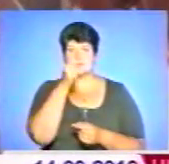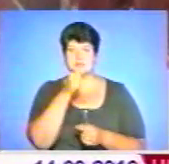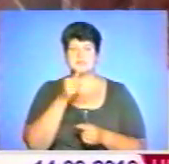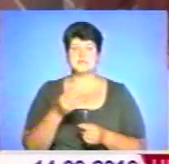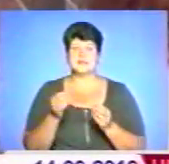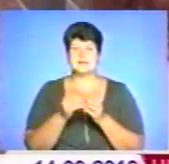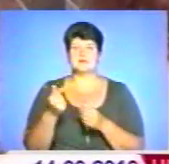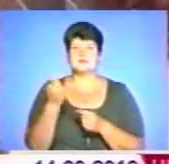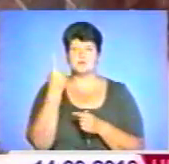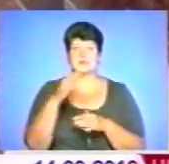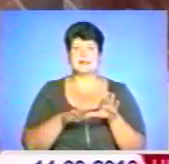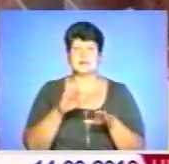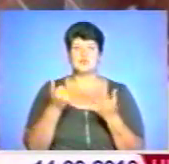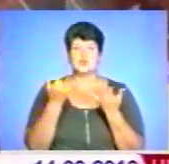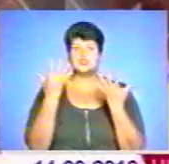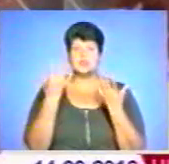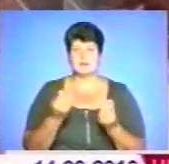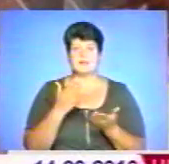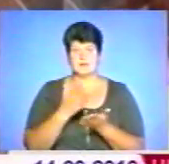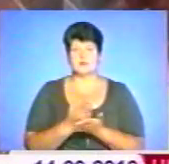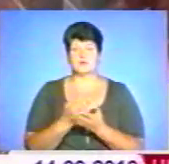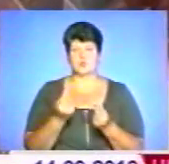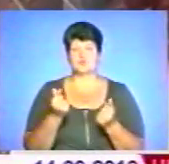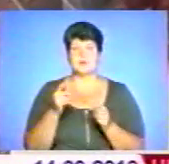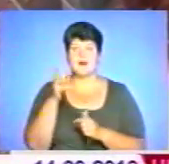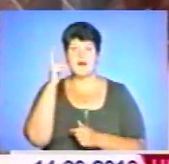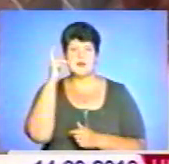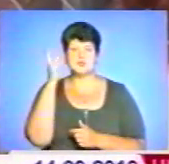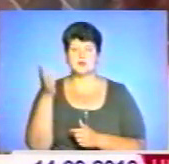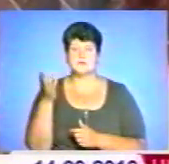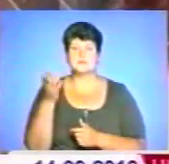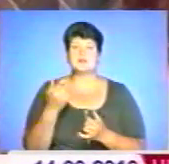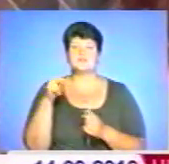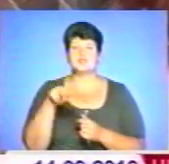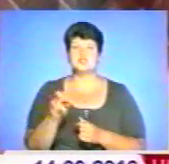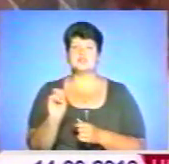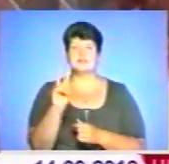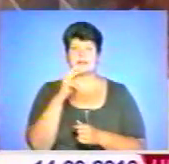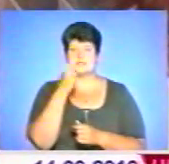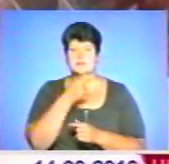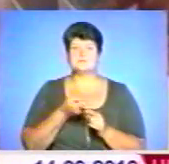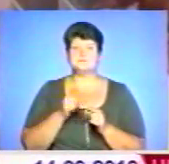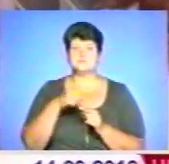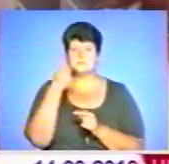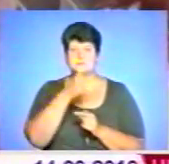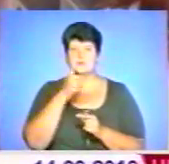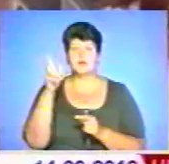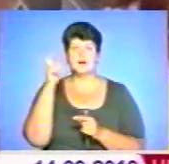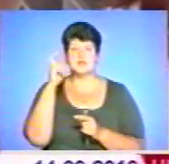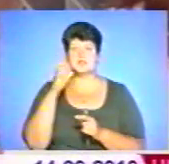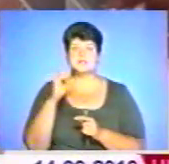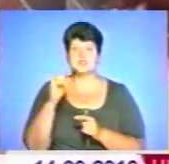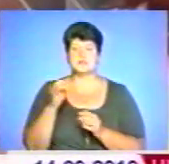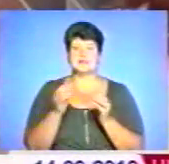кілограм. На сьогоднішній день так і становить гречка. 2012 рік цього року. Гречка в січні